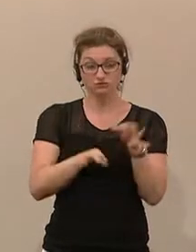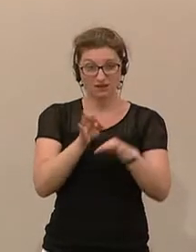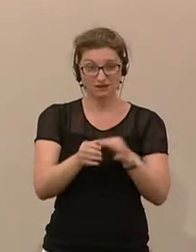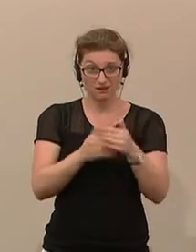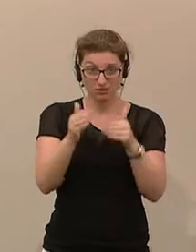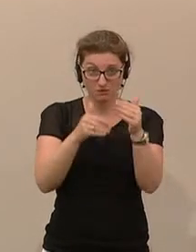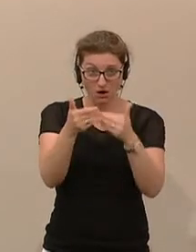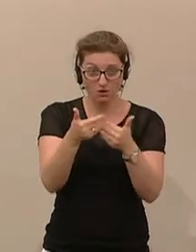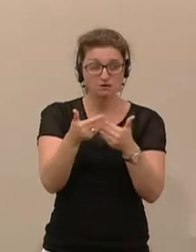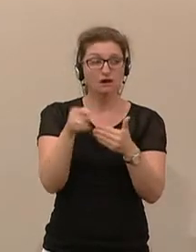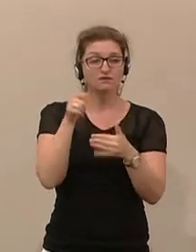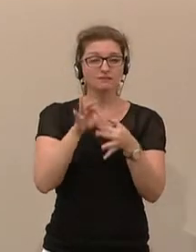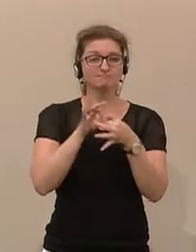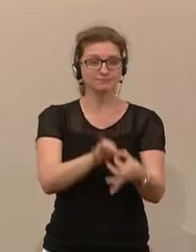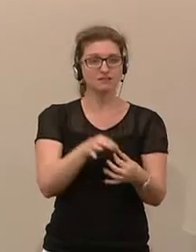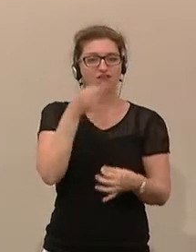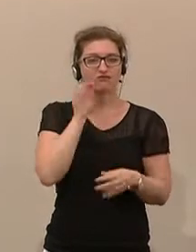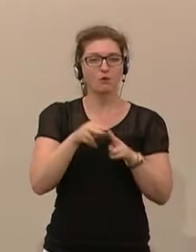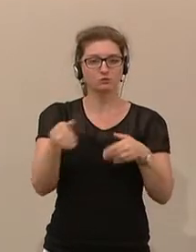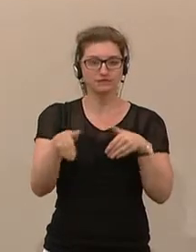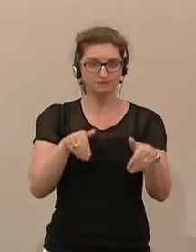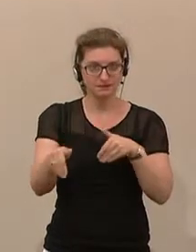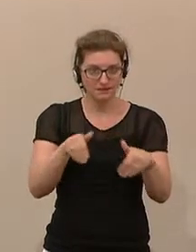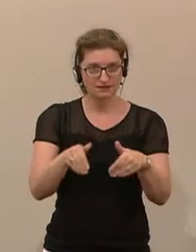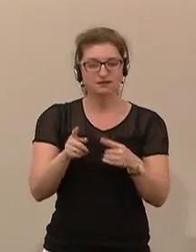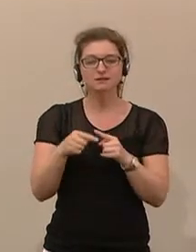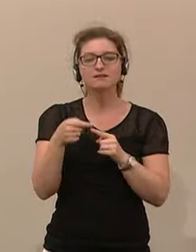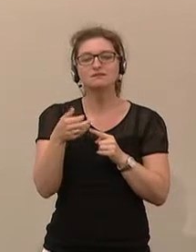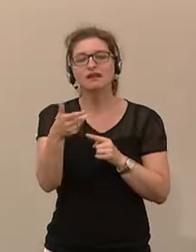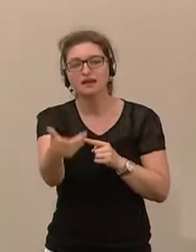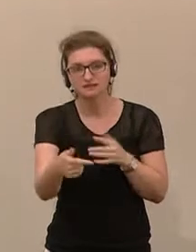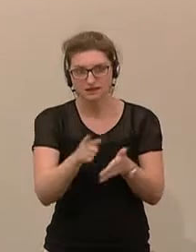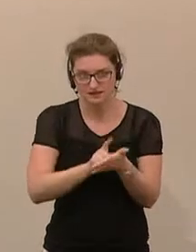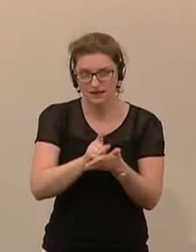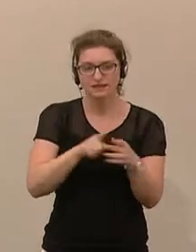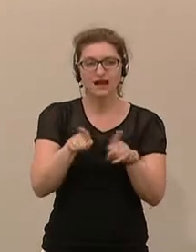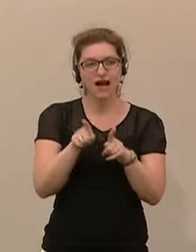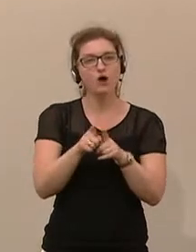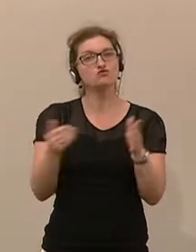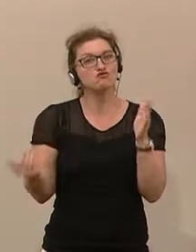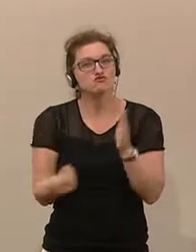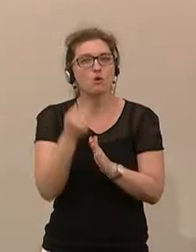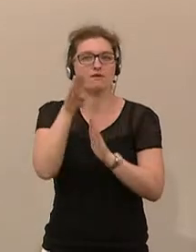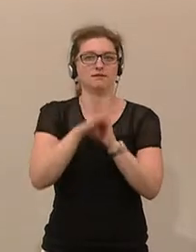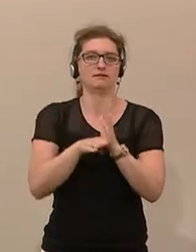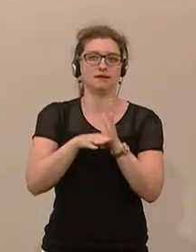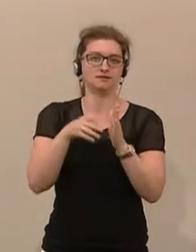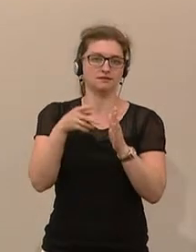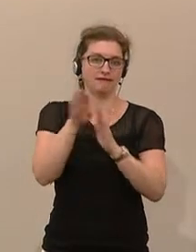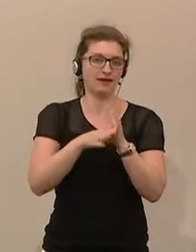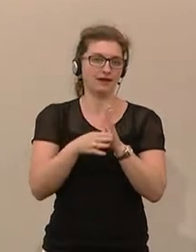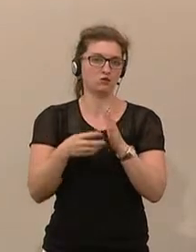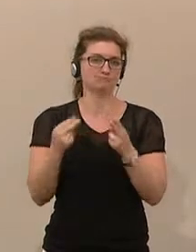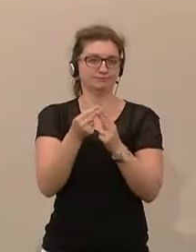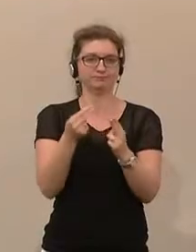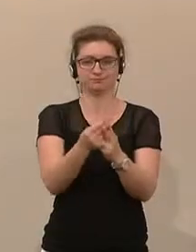dieser Strategie wird die Frau Bundesministerin in der kommenden Zeit entsprechende neue gesetzliche Regelungen